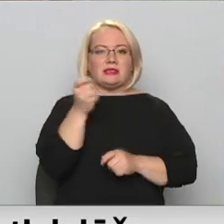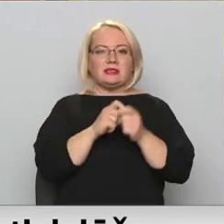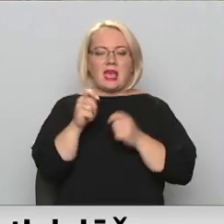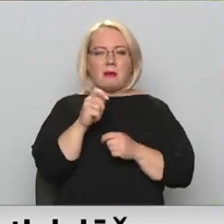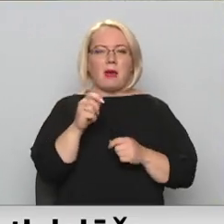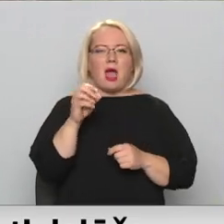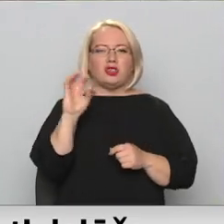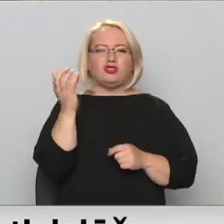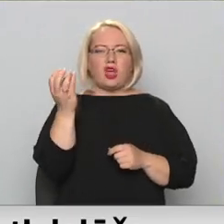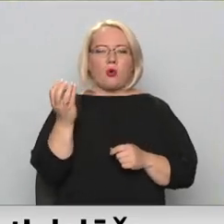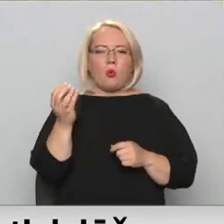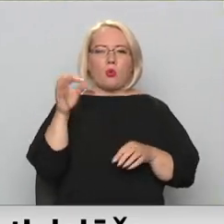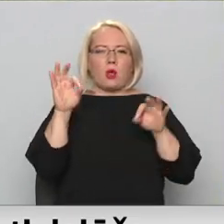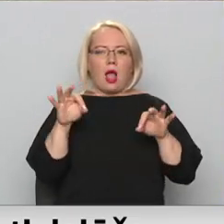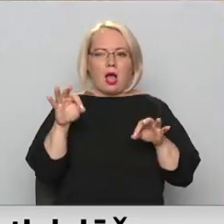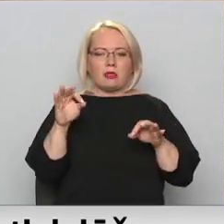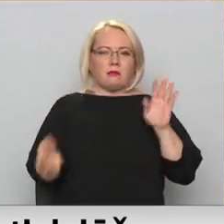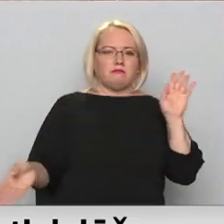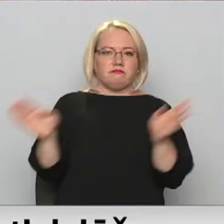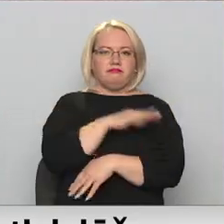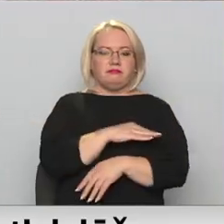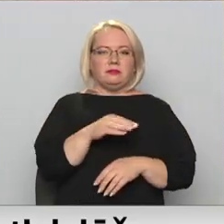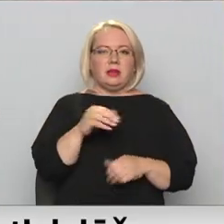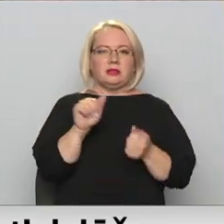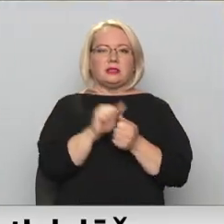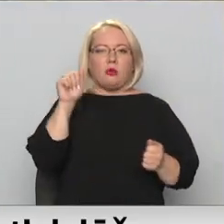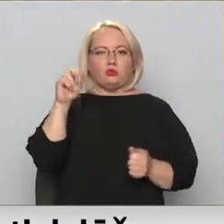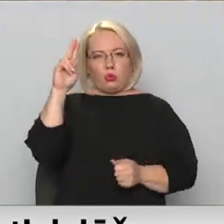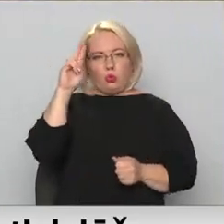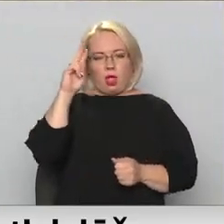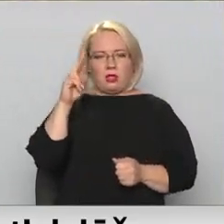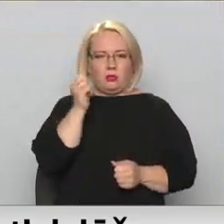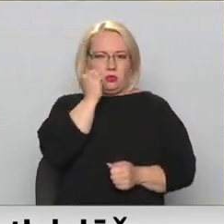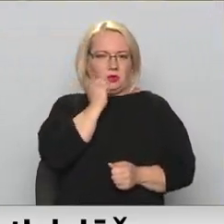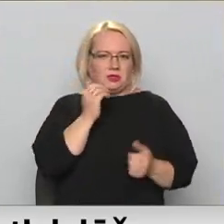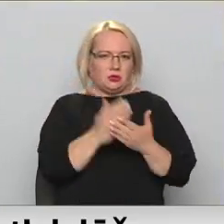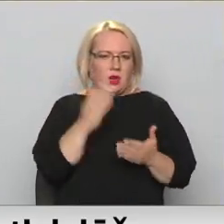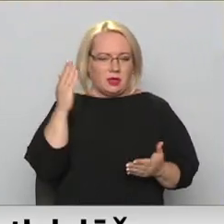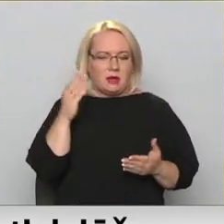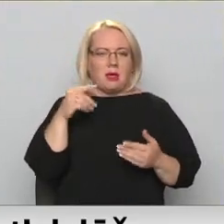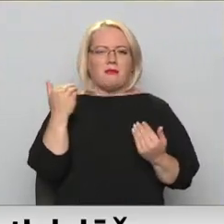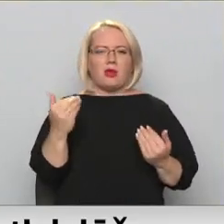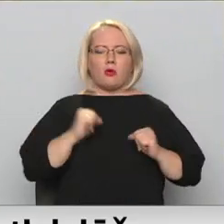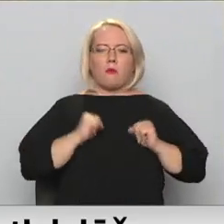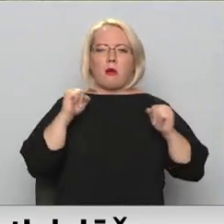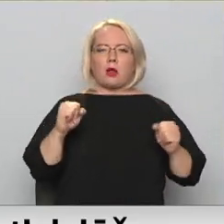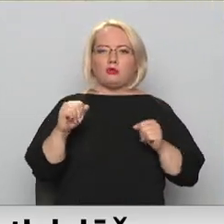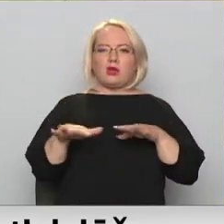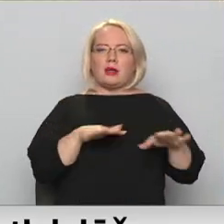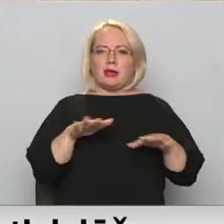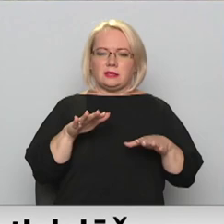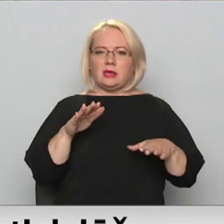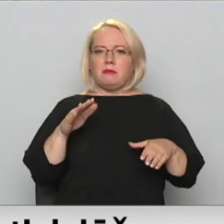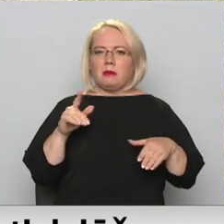lāči apgāzuši sauso toleti. No vienas puses amizanas notikums, taču no otras lāču pārdrošā rīcība liek uztraukties par